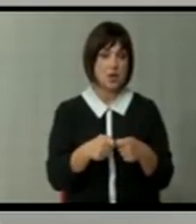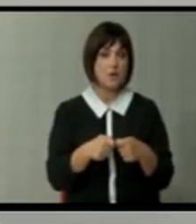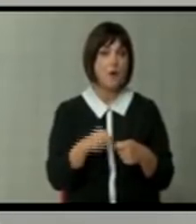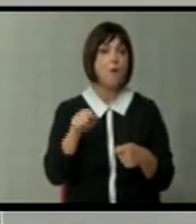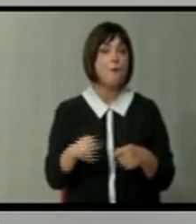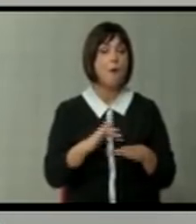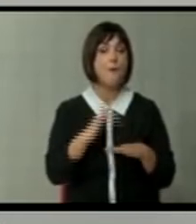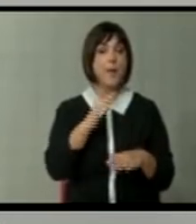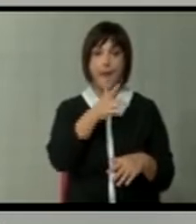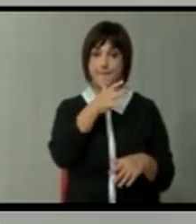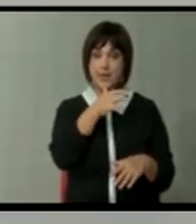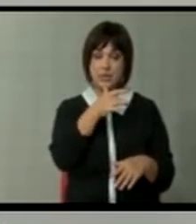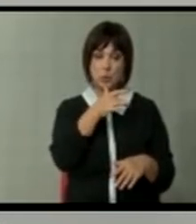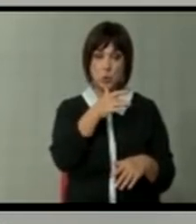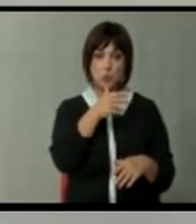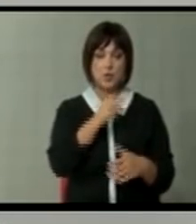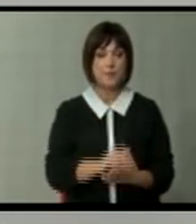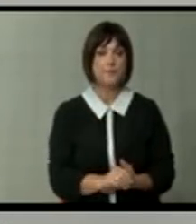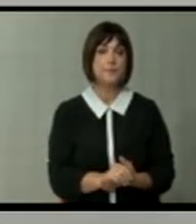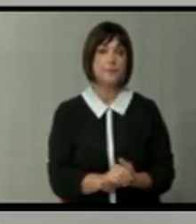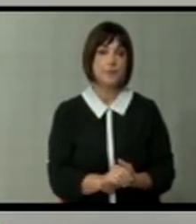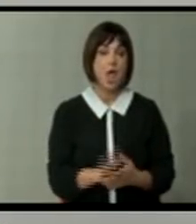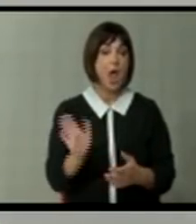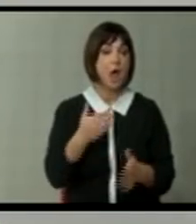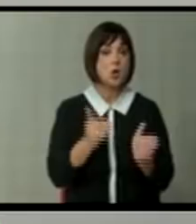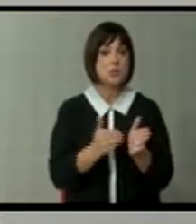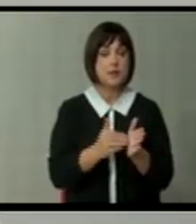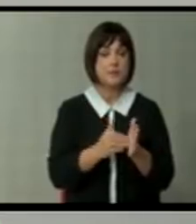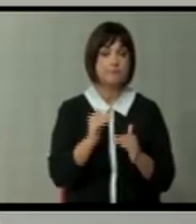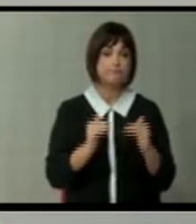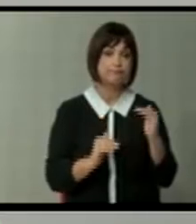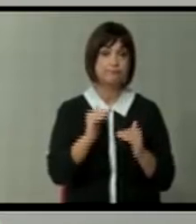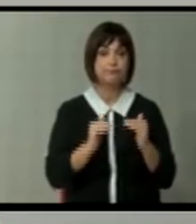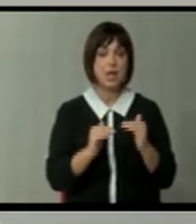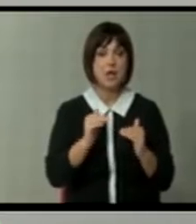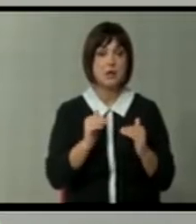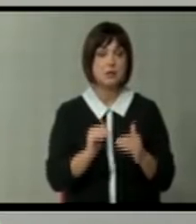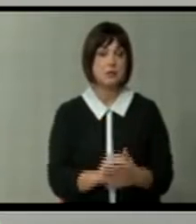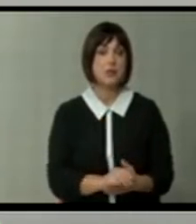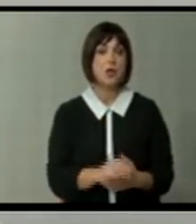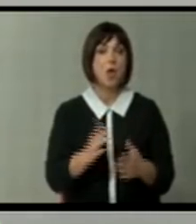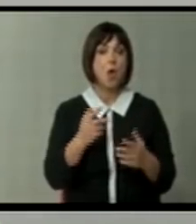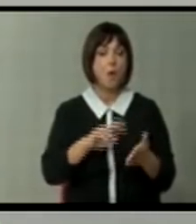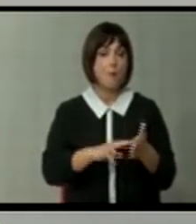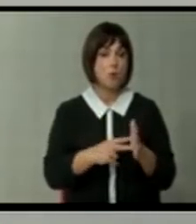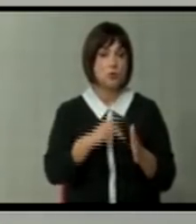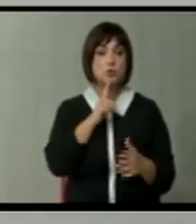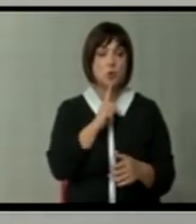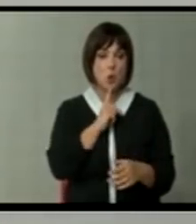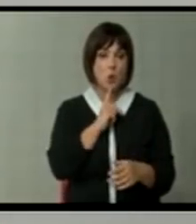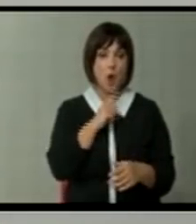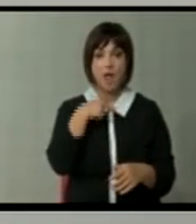Во овој момент, Македонија, ако треба да ги мериме критериумите, политички за кој